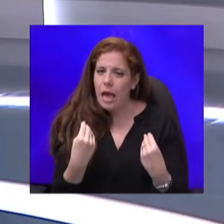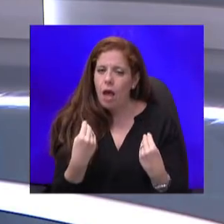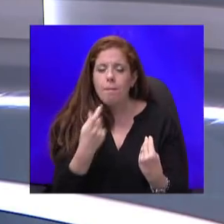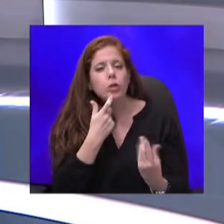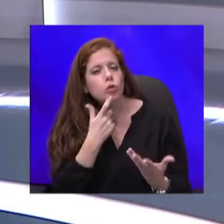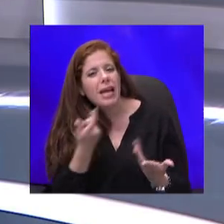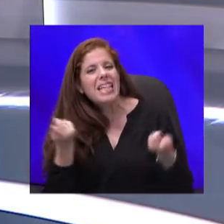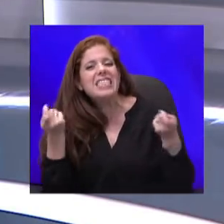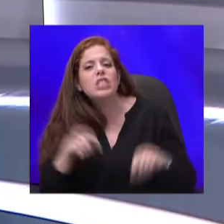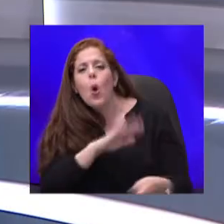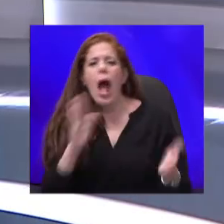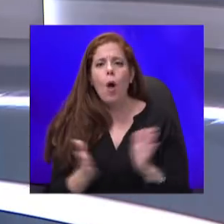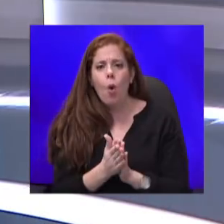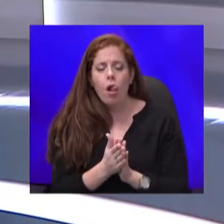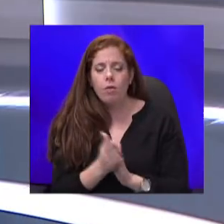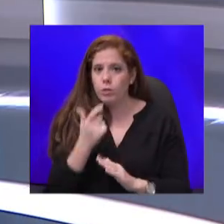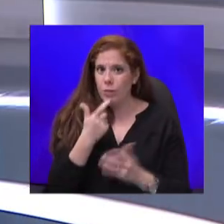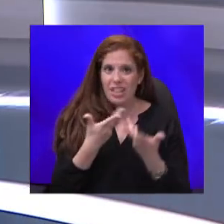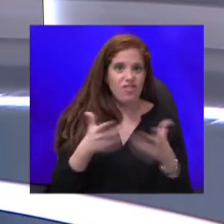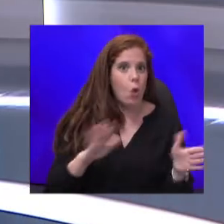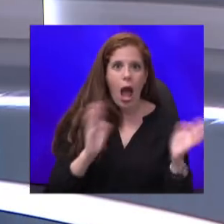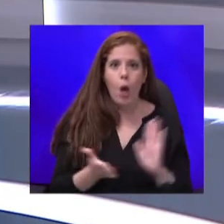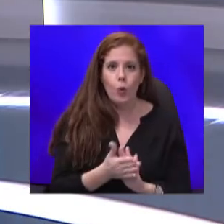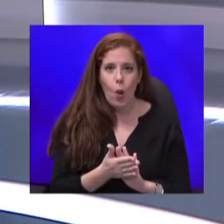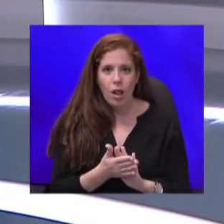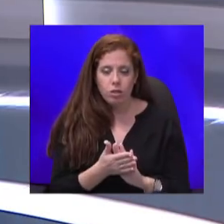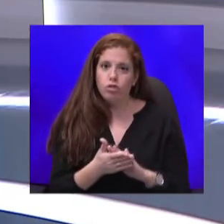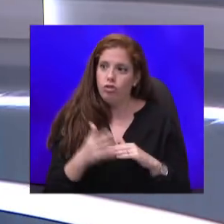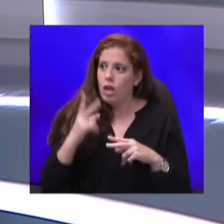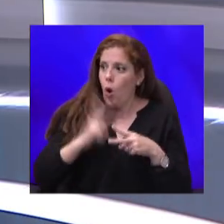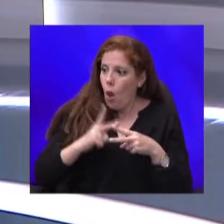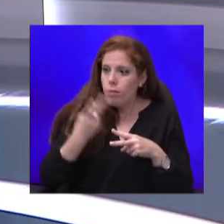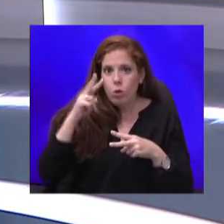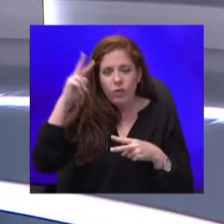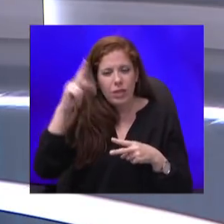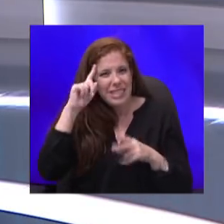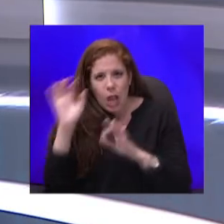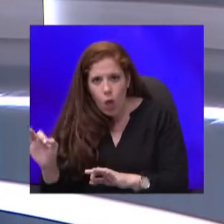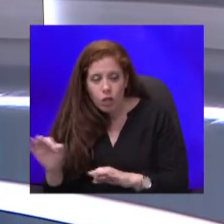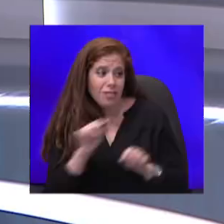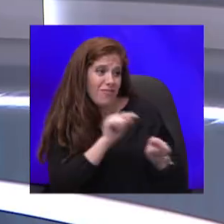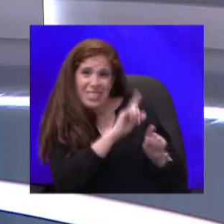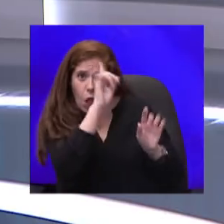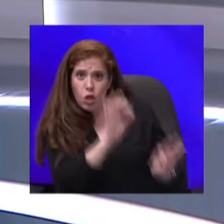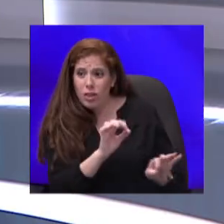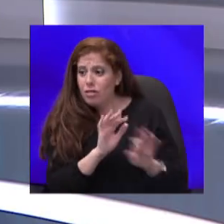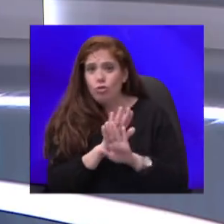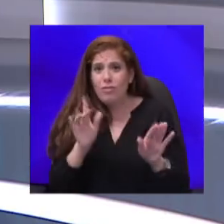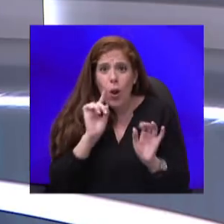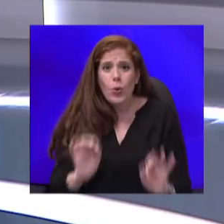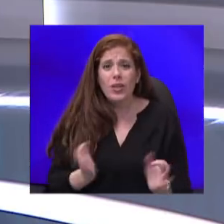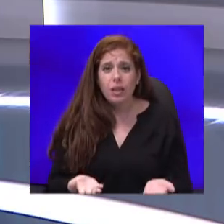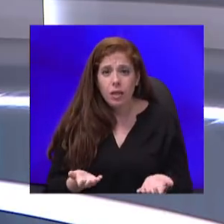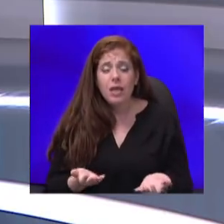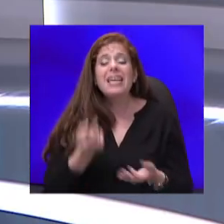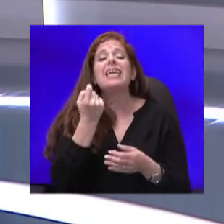ומה זאת אומרת לפתוח את הכל כשמקדם ההדבקה עולה? זה לא הגיוני וזה לא הגיוני. כמעט שנה מפרוץ המגפה, ואנחנו עדיין מתנהלים אולי עם